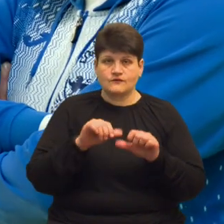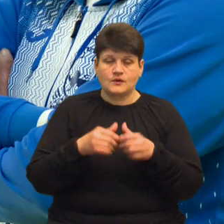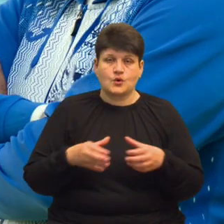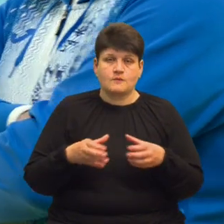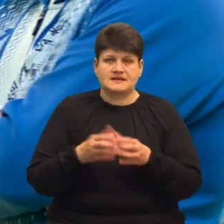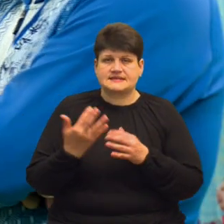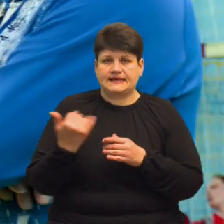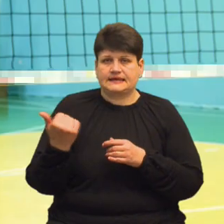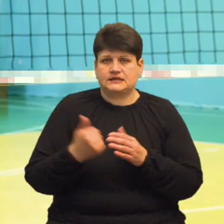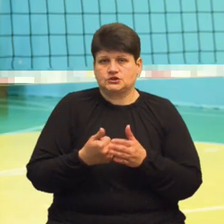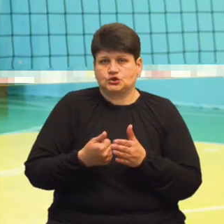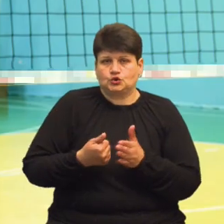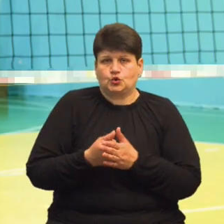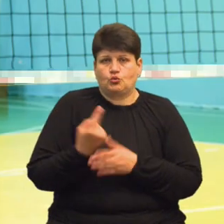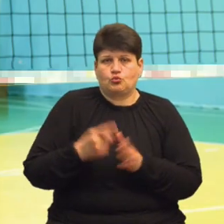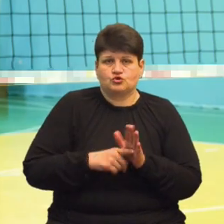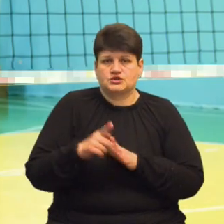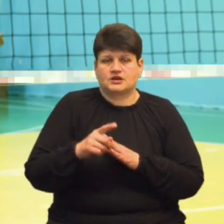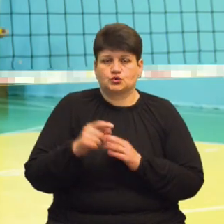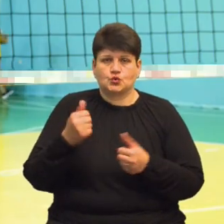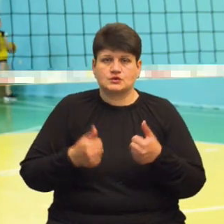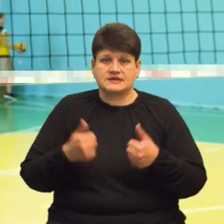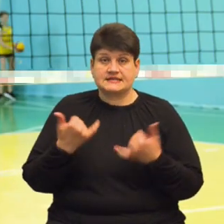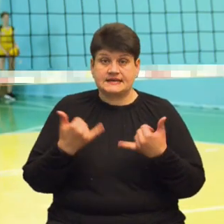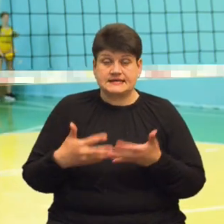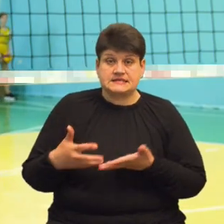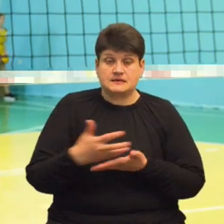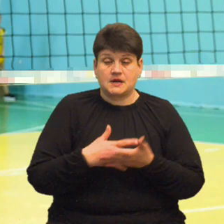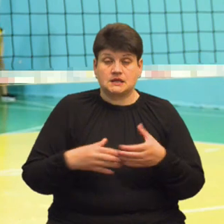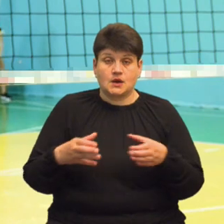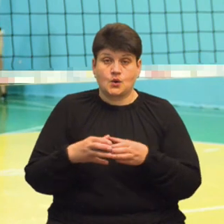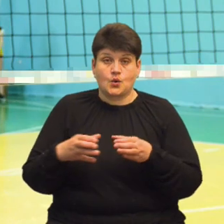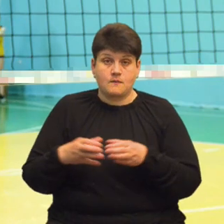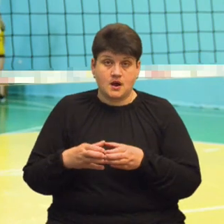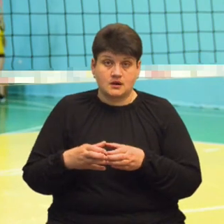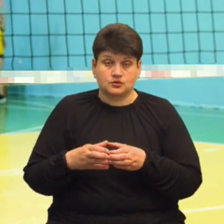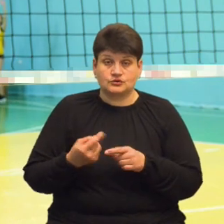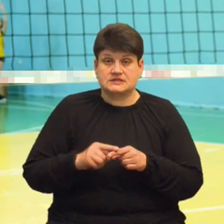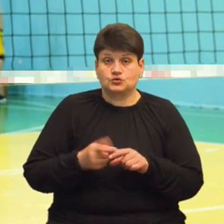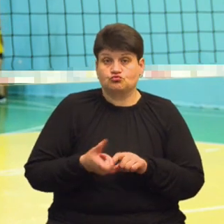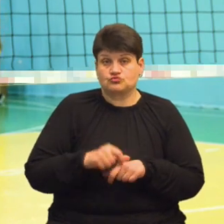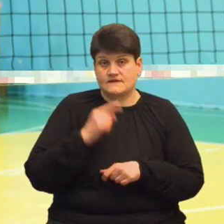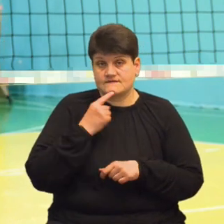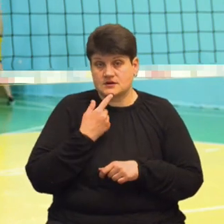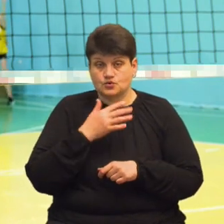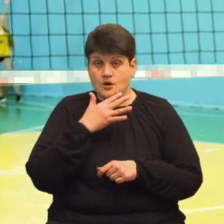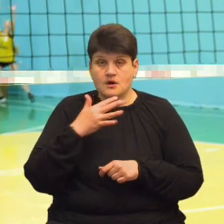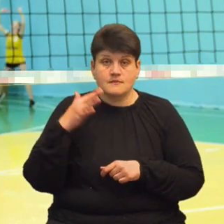тижнів до початку змагань. Зібрати зараз на даний час команду на універсіаду – це дуже важко, в тому що багато